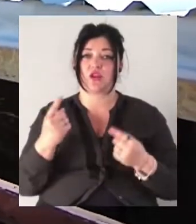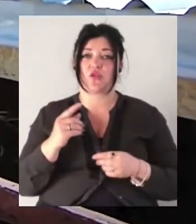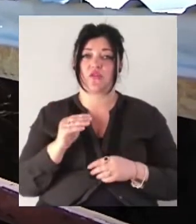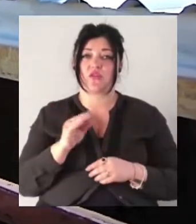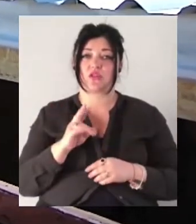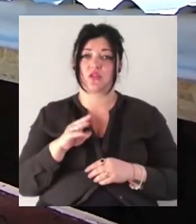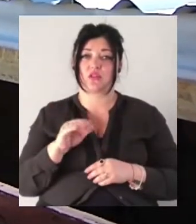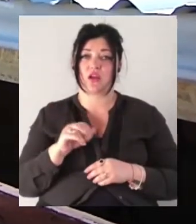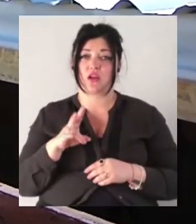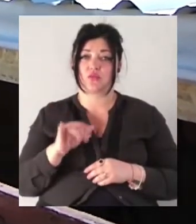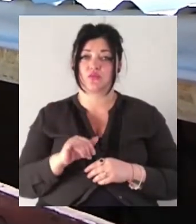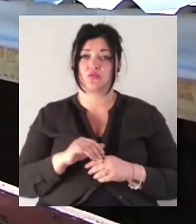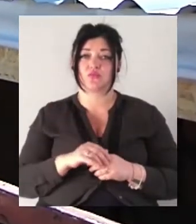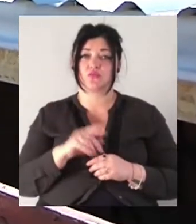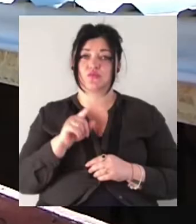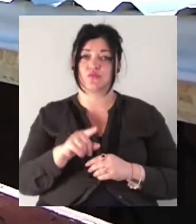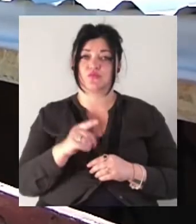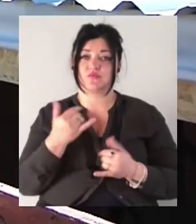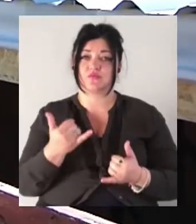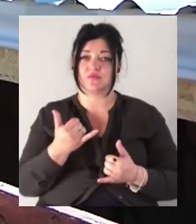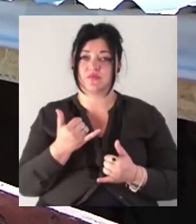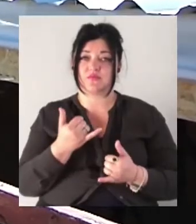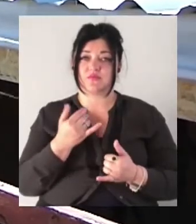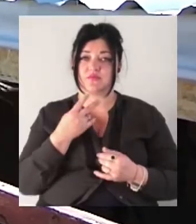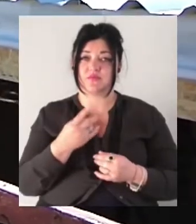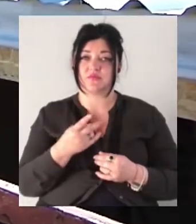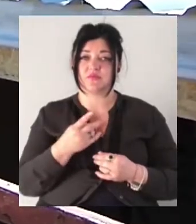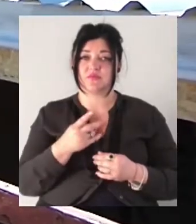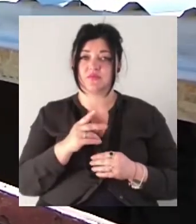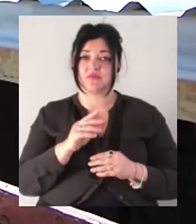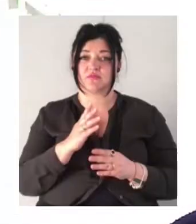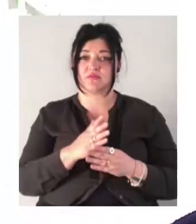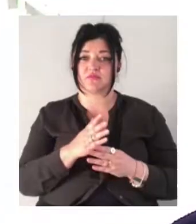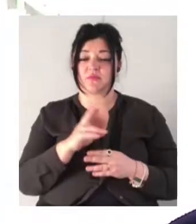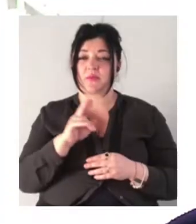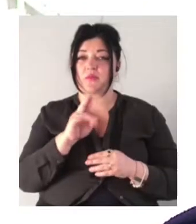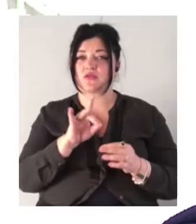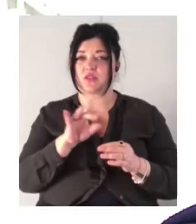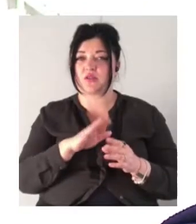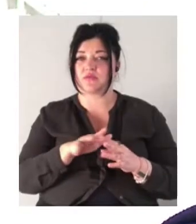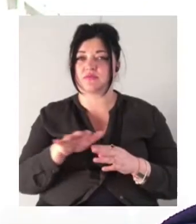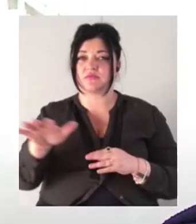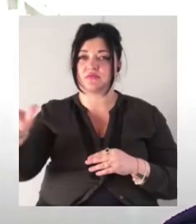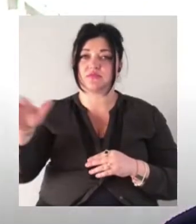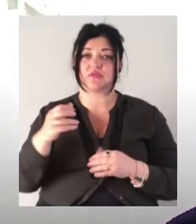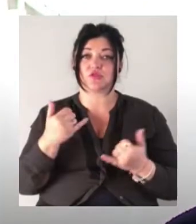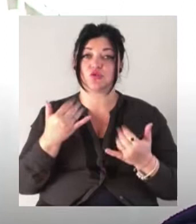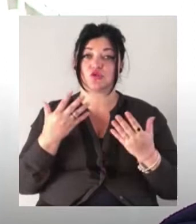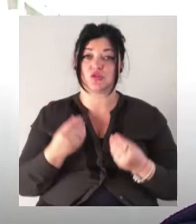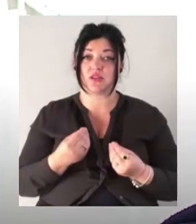велопішохідну естакаду, яка з'єднує київські та приморські райони міста. На сьогоднішній день